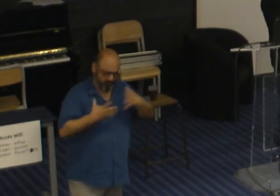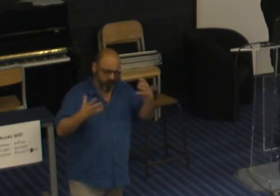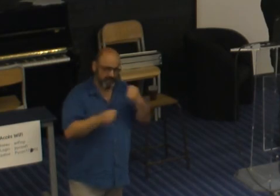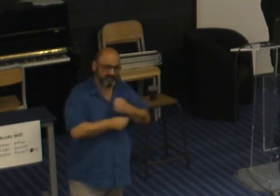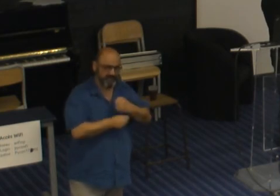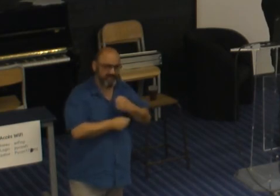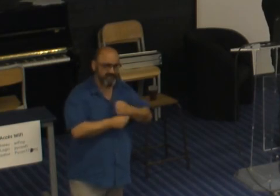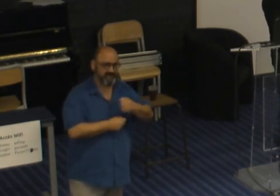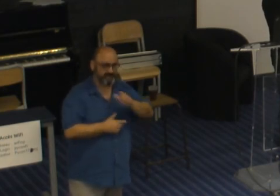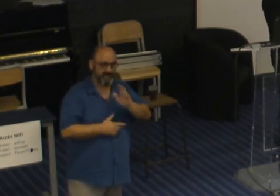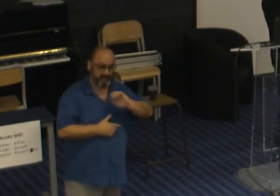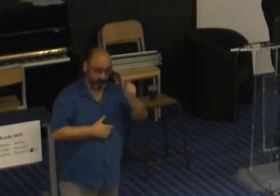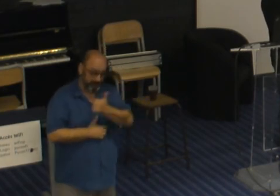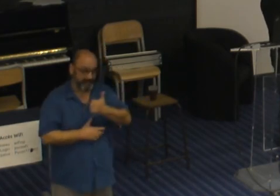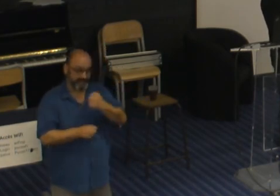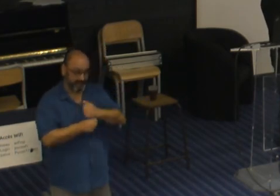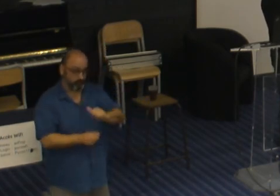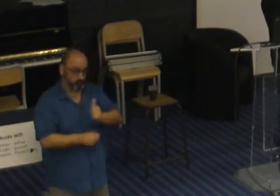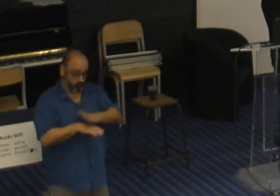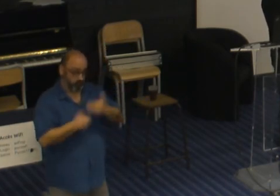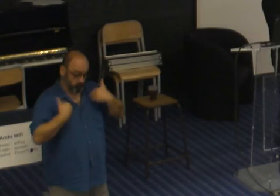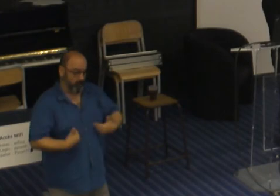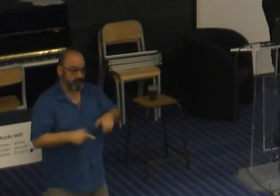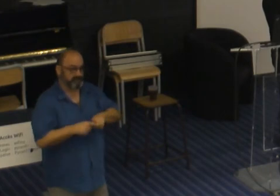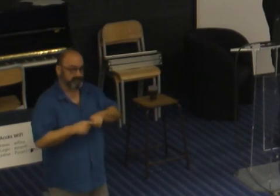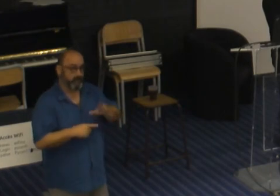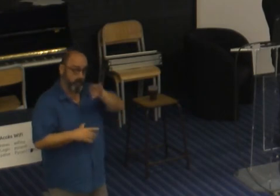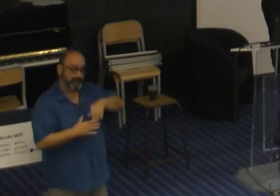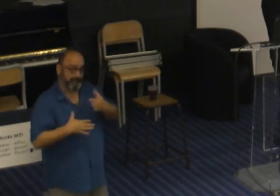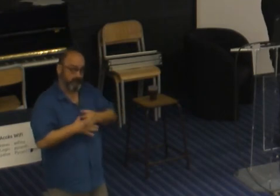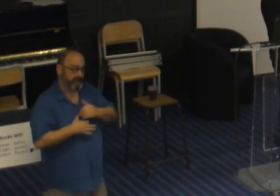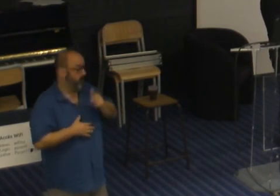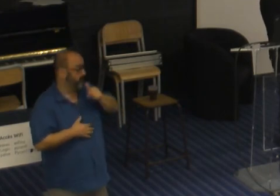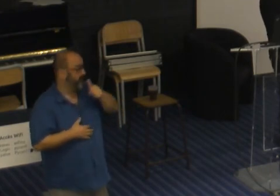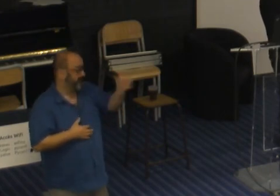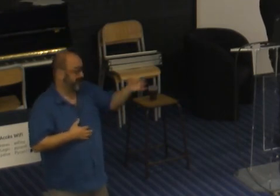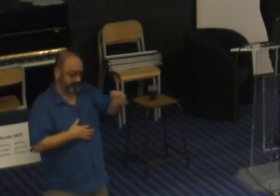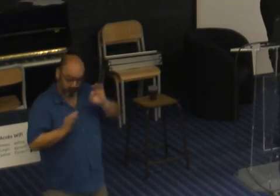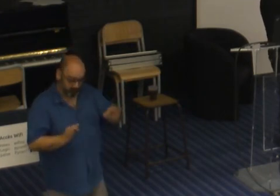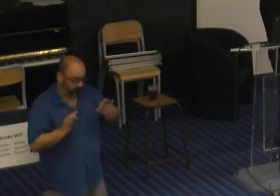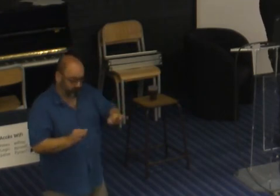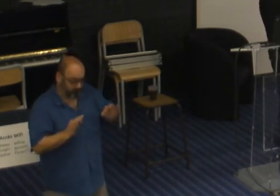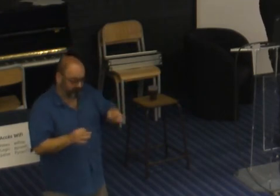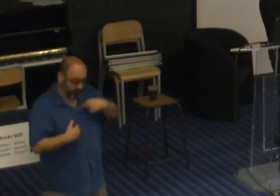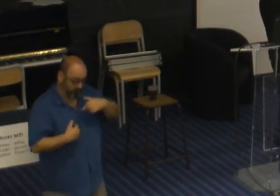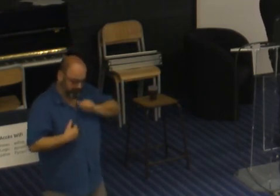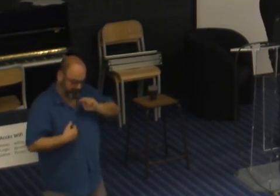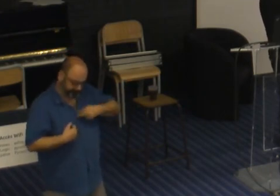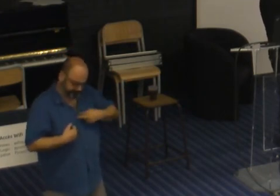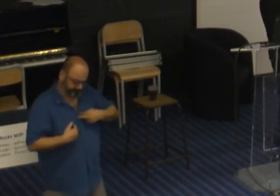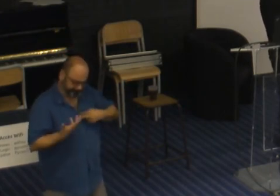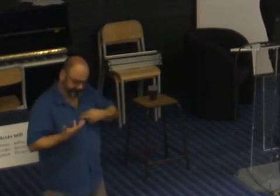aussi quand je parle du travail sur soi c'est en tant que minorité travailler sur soi comme tu l'as très bien dit c'est des fois